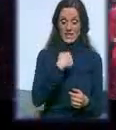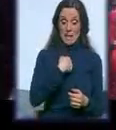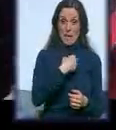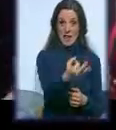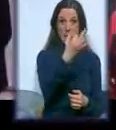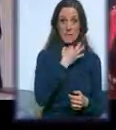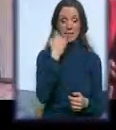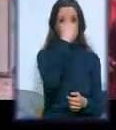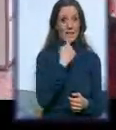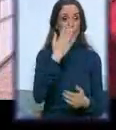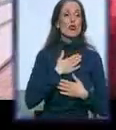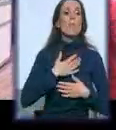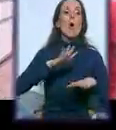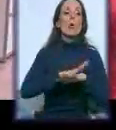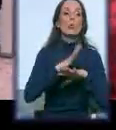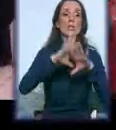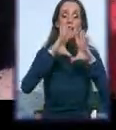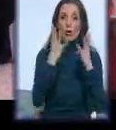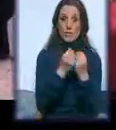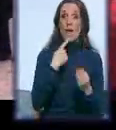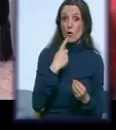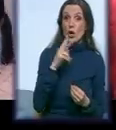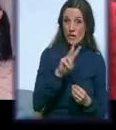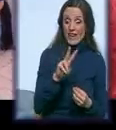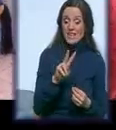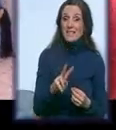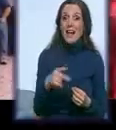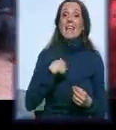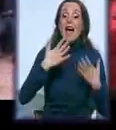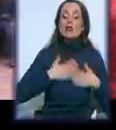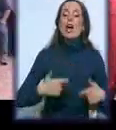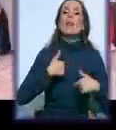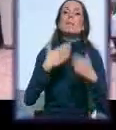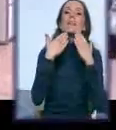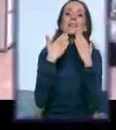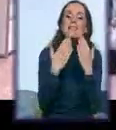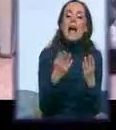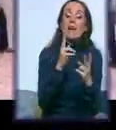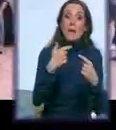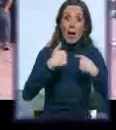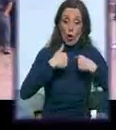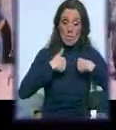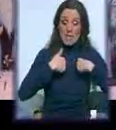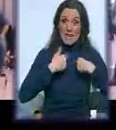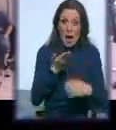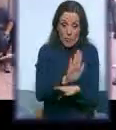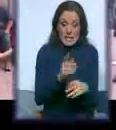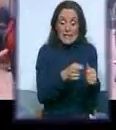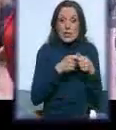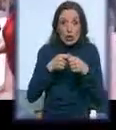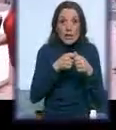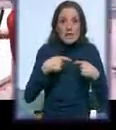moj otisak o svemu. Ja bih stvarno da se zahvalim na načinu na koji mi možemo kao predstavnici organizacije da